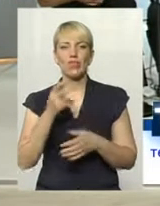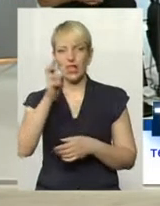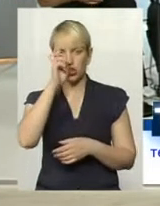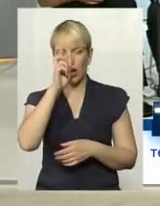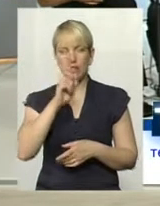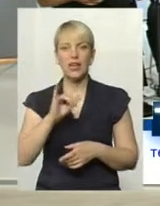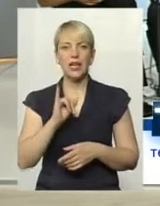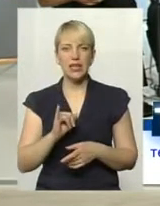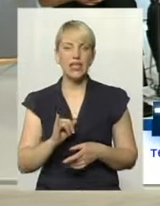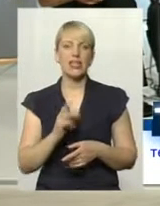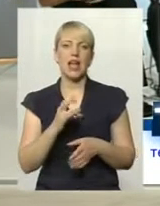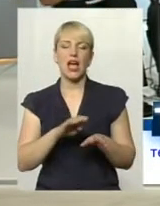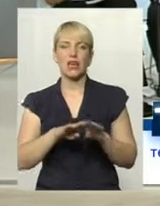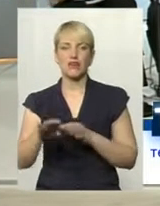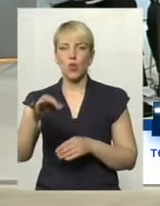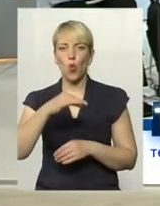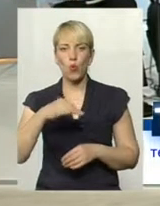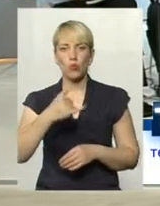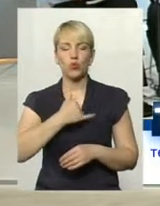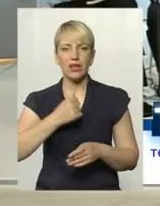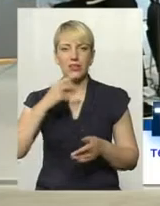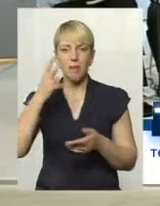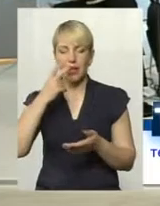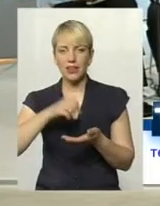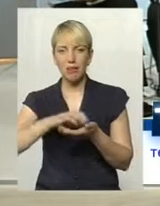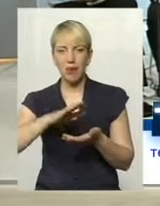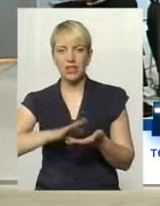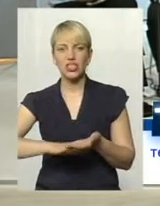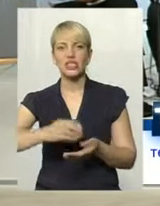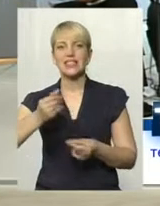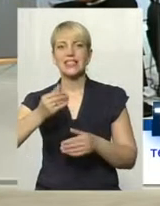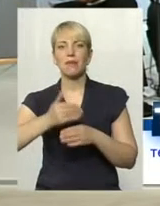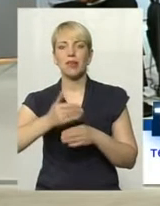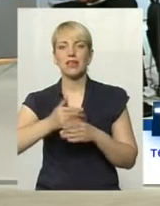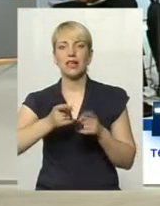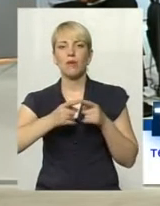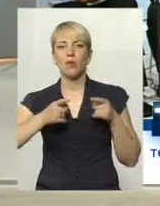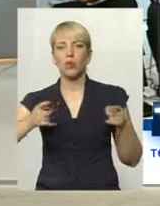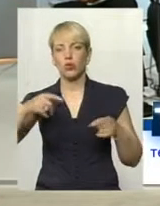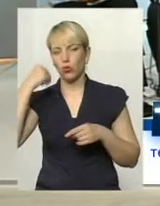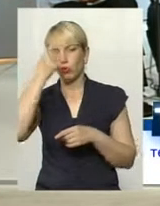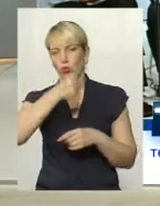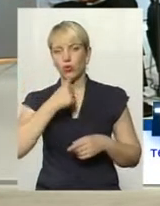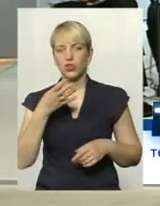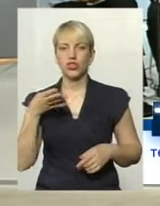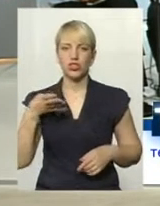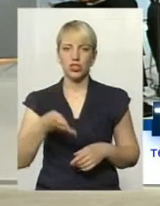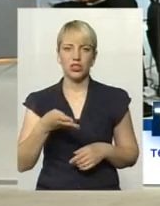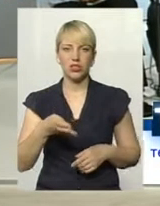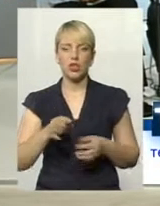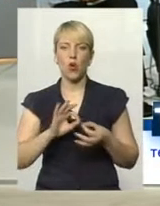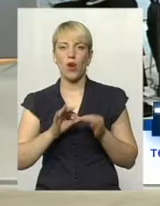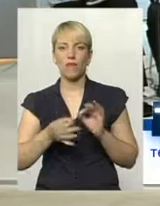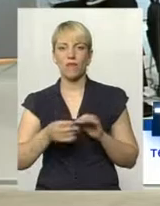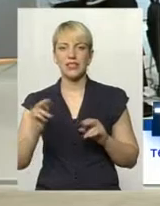Ну і навіть на рівні області у нас передбачені стипендії протягом року. 4 тисячі – олімпійський